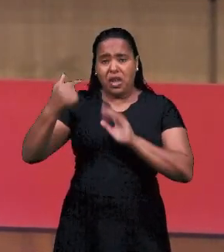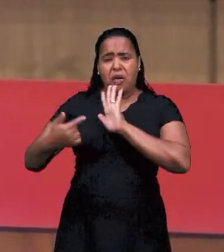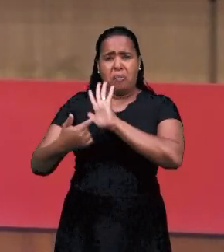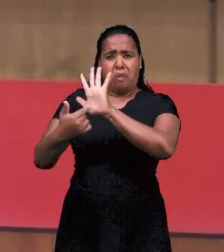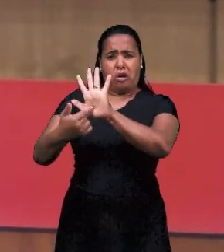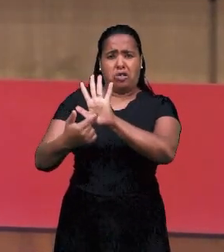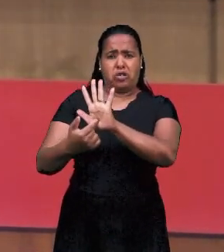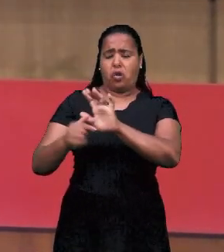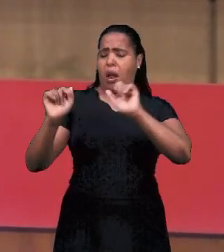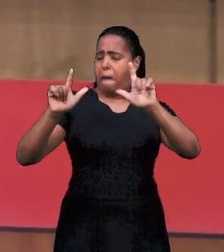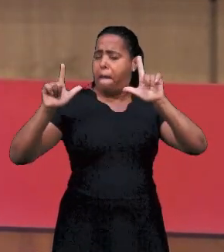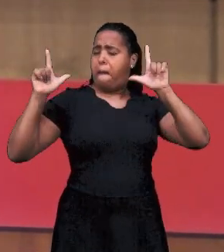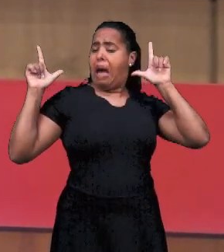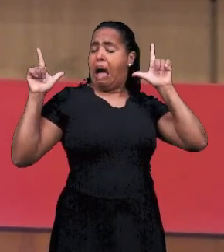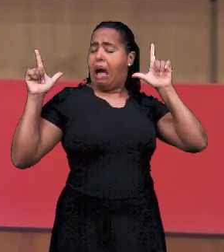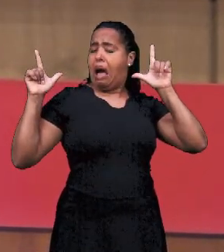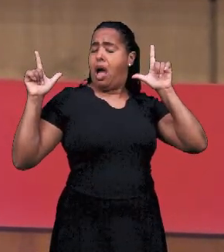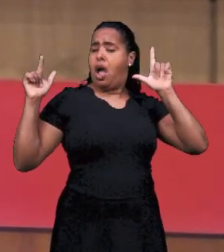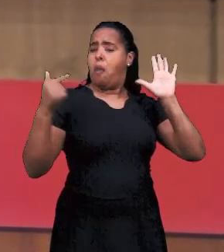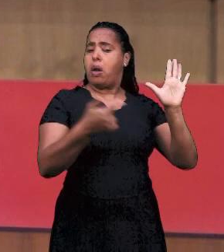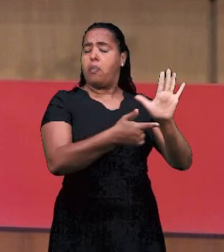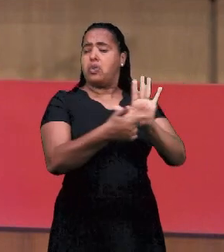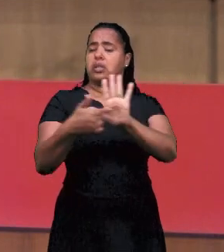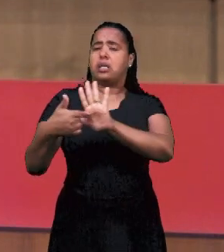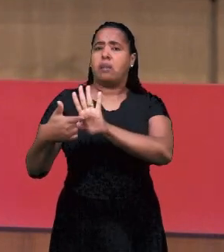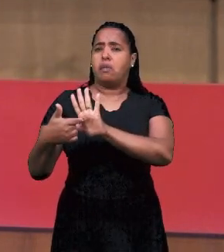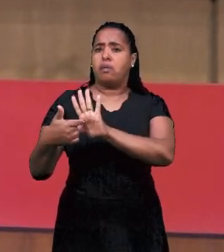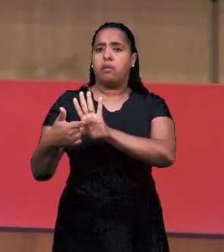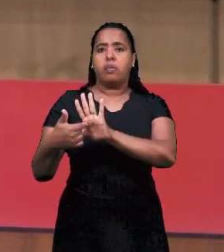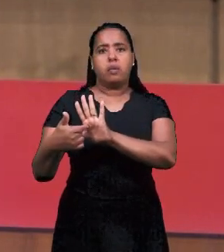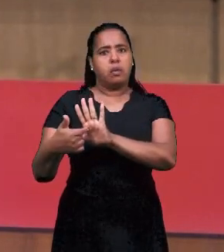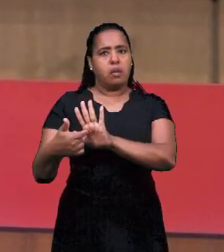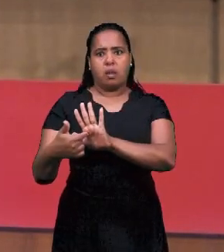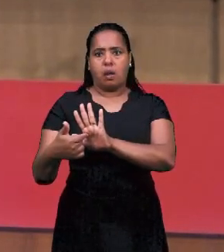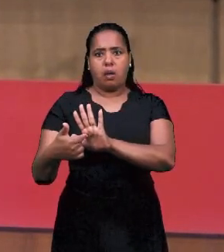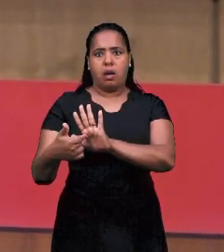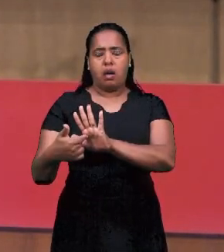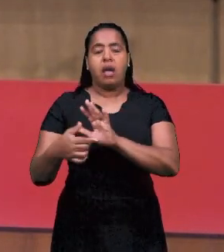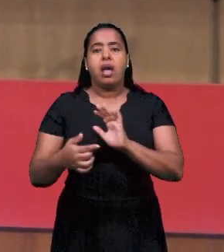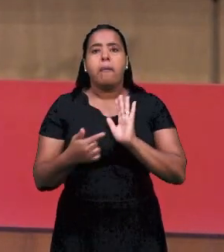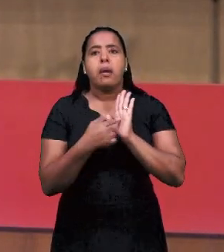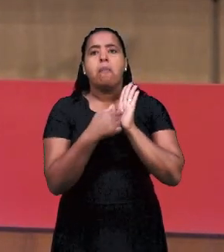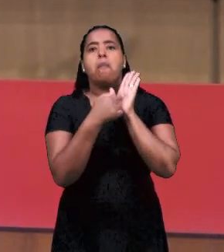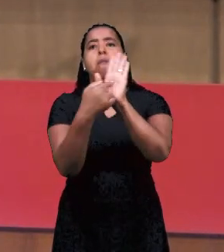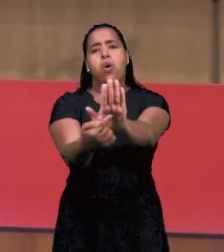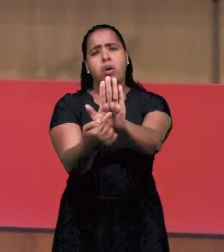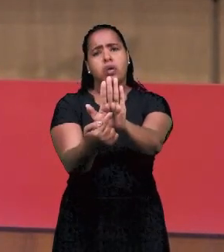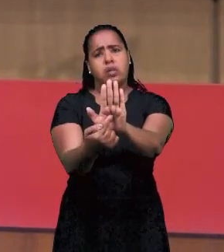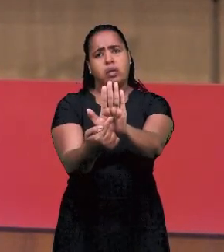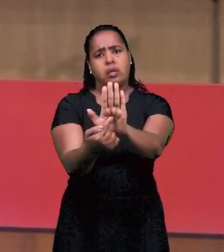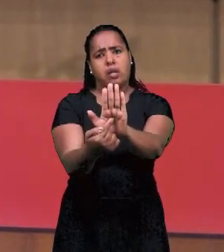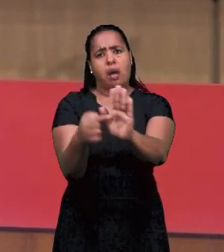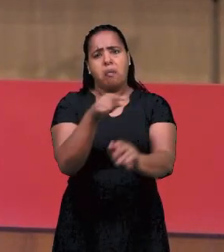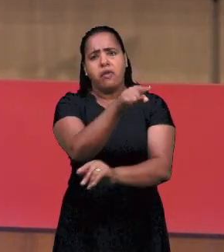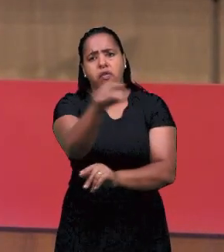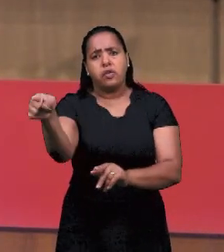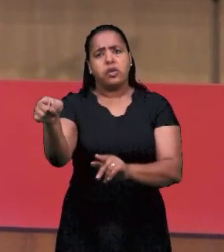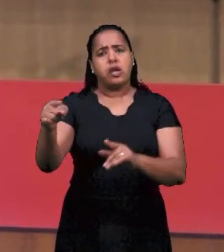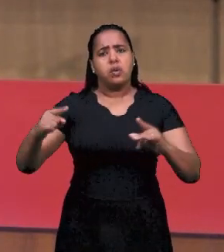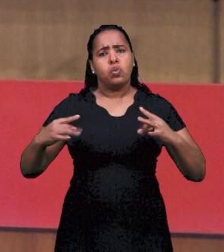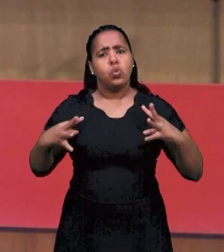то, что было показано здесь, это не для того, чтобы кого-то превозносить, а показать вам, молодежь.